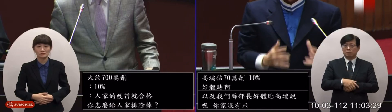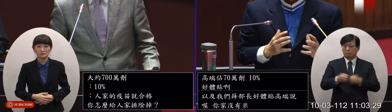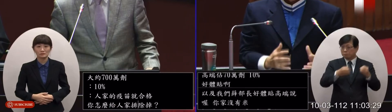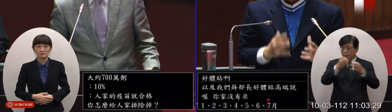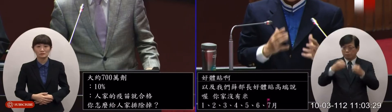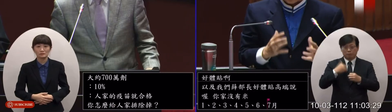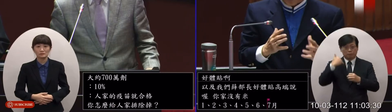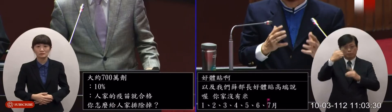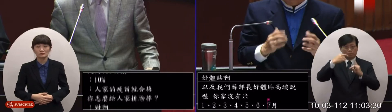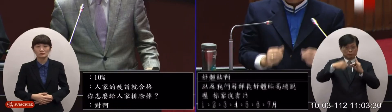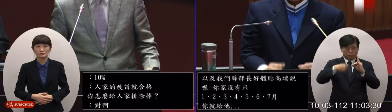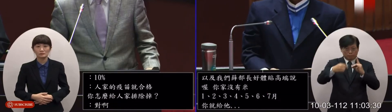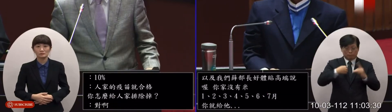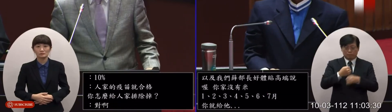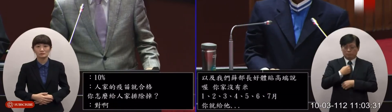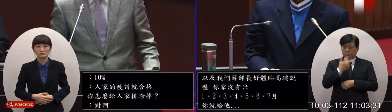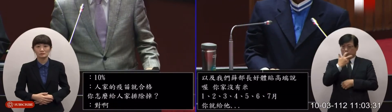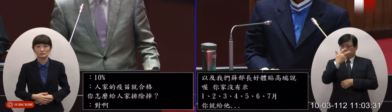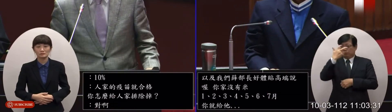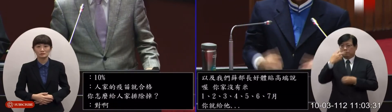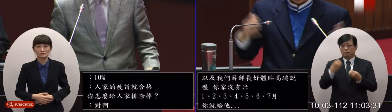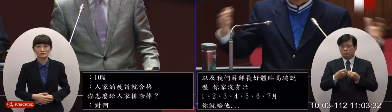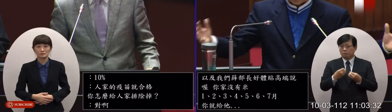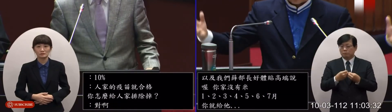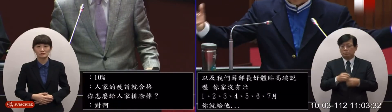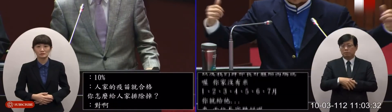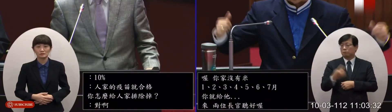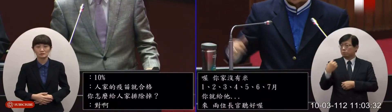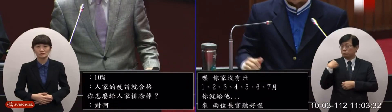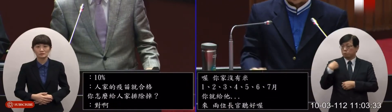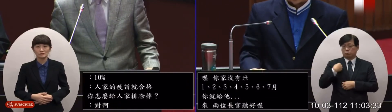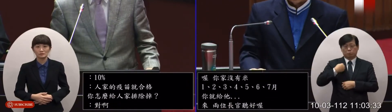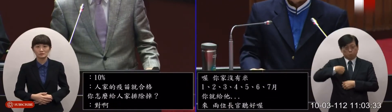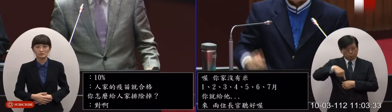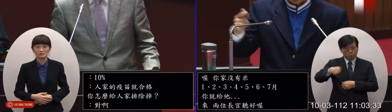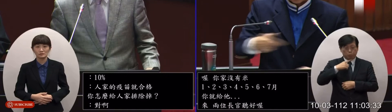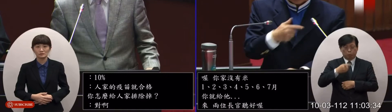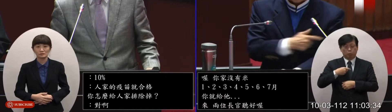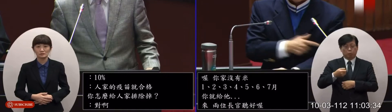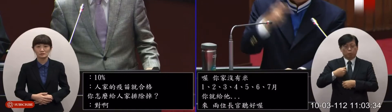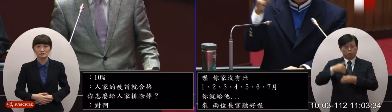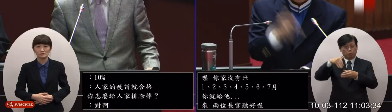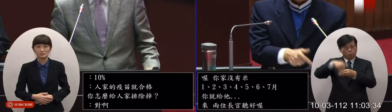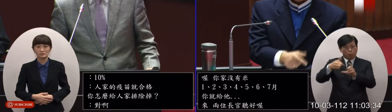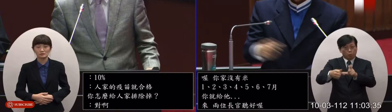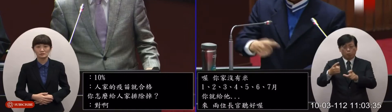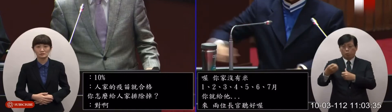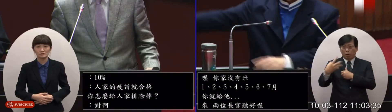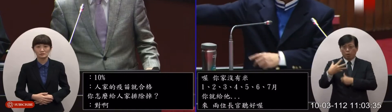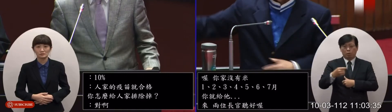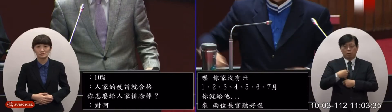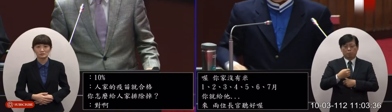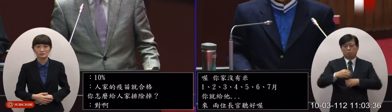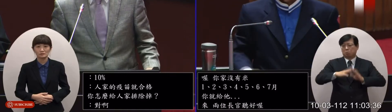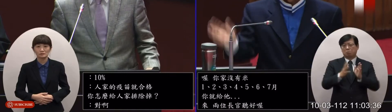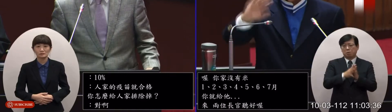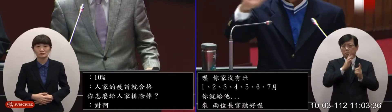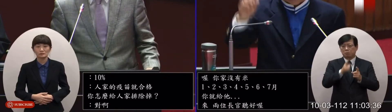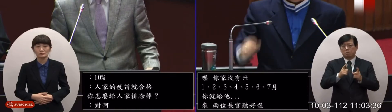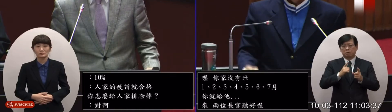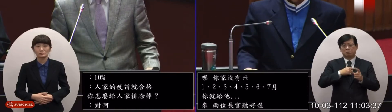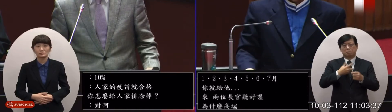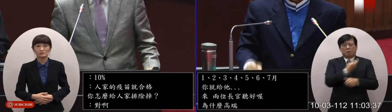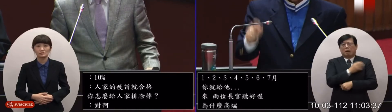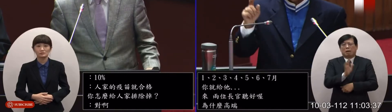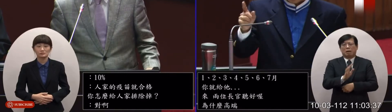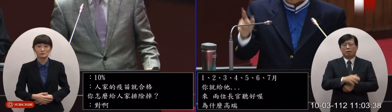高端設備我昨天去跑選區啊就有人看到說高端馬上轉頭去跑啊不要